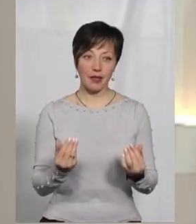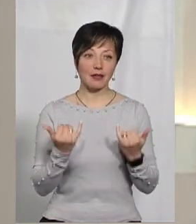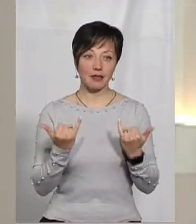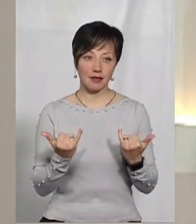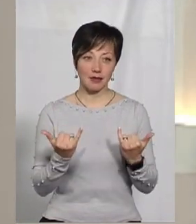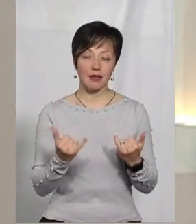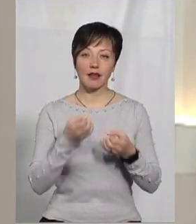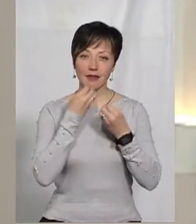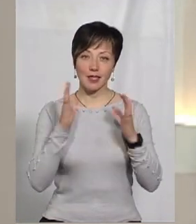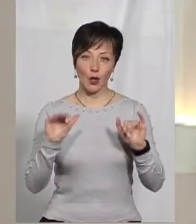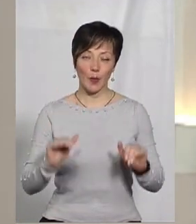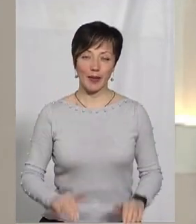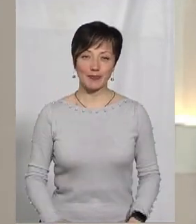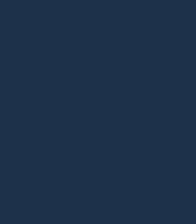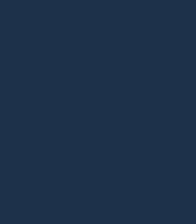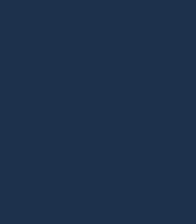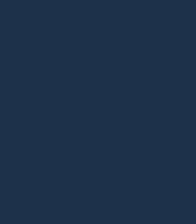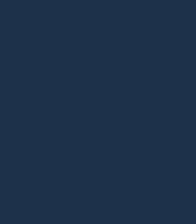зараз, на все добре.